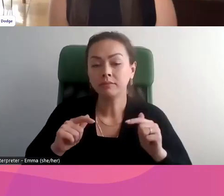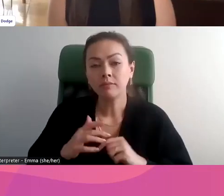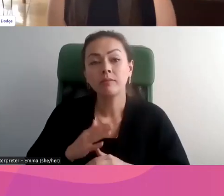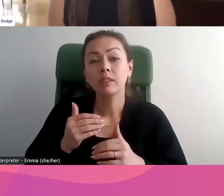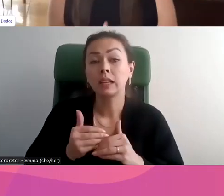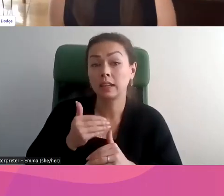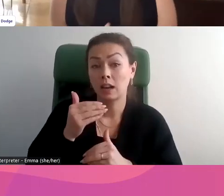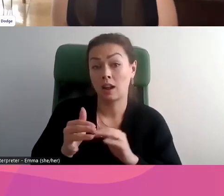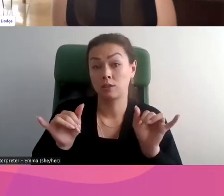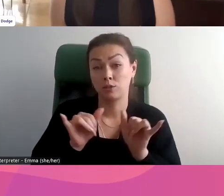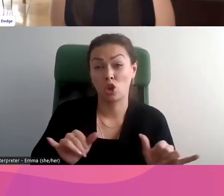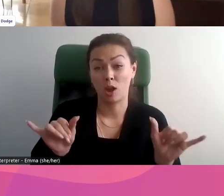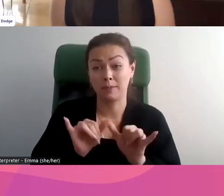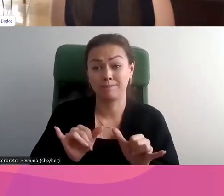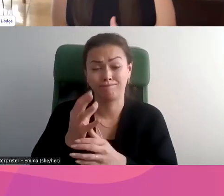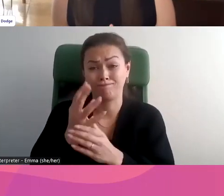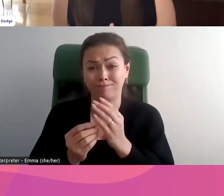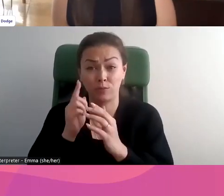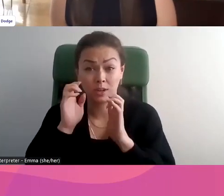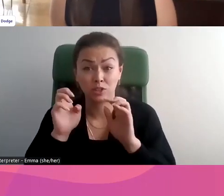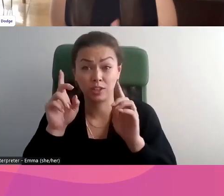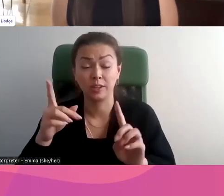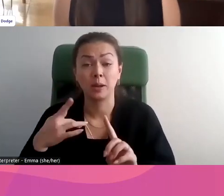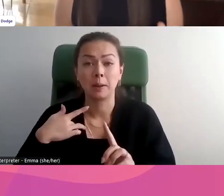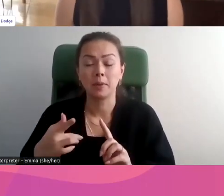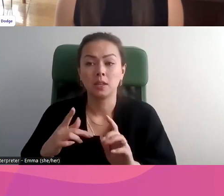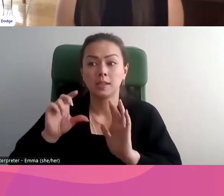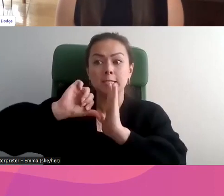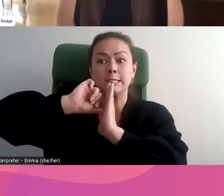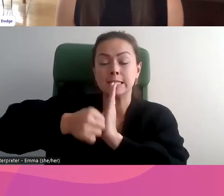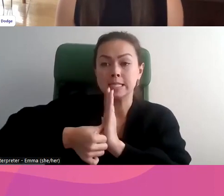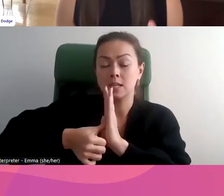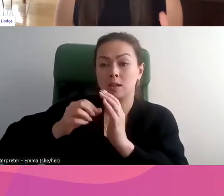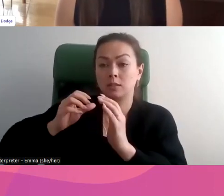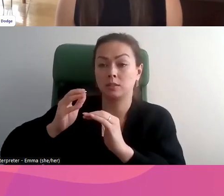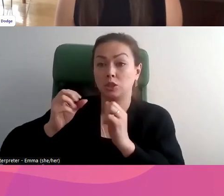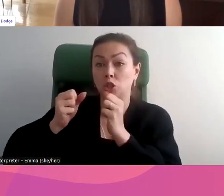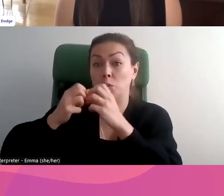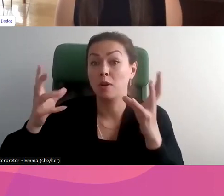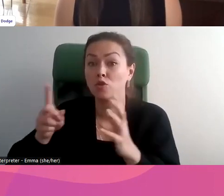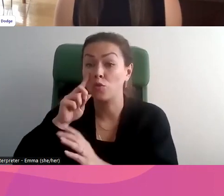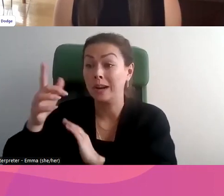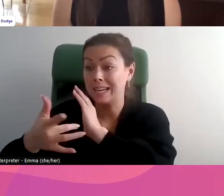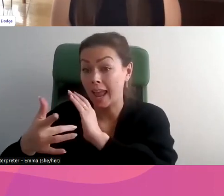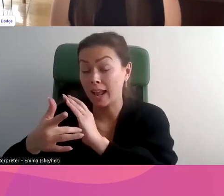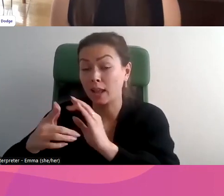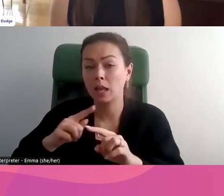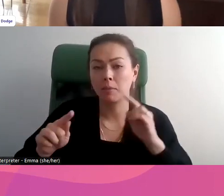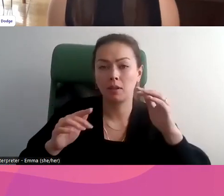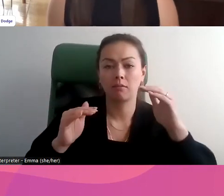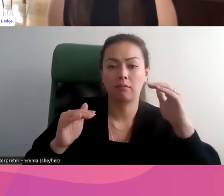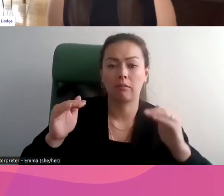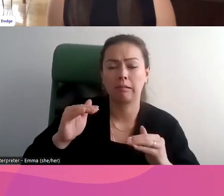la personne entièrement. Un autre problème, c'est de mettre l'emphase